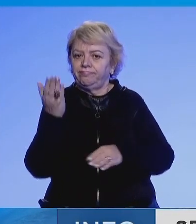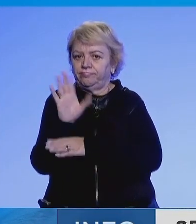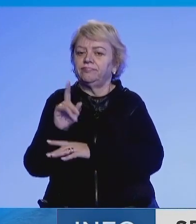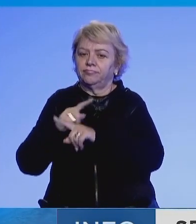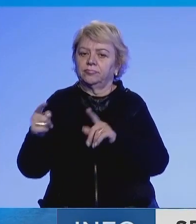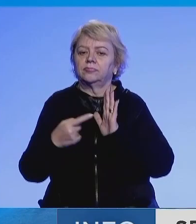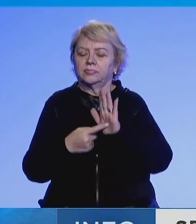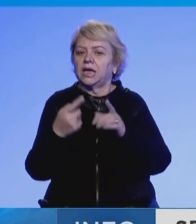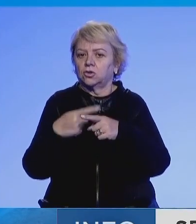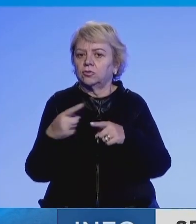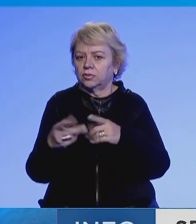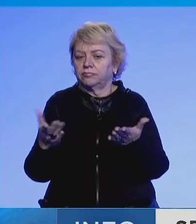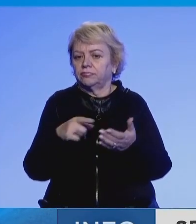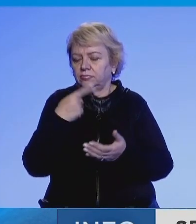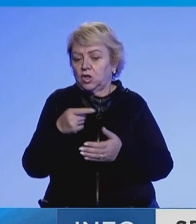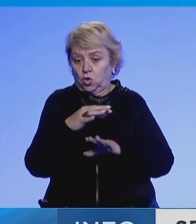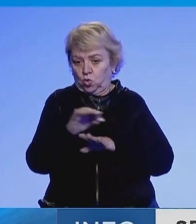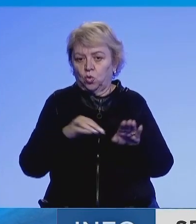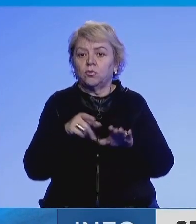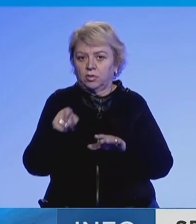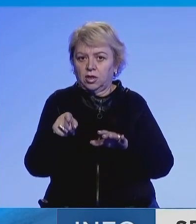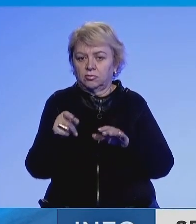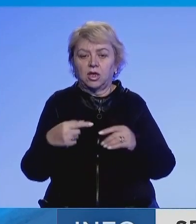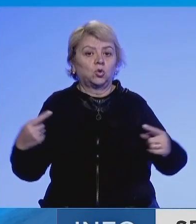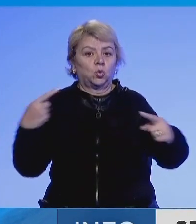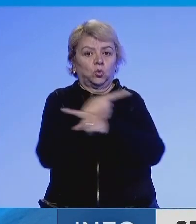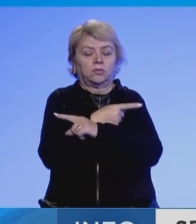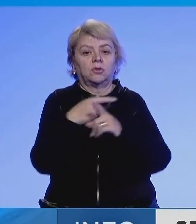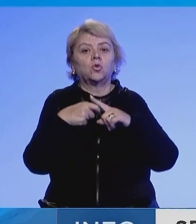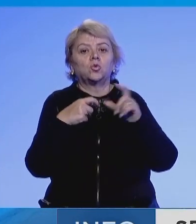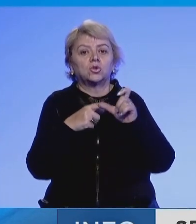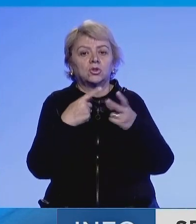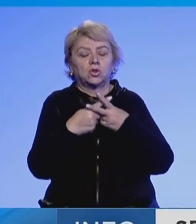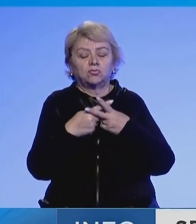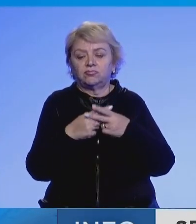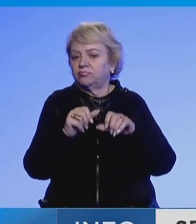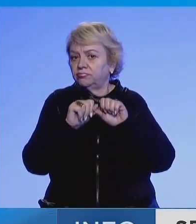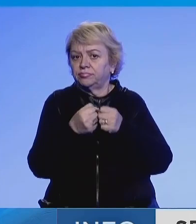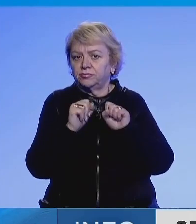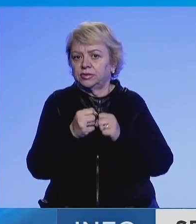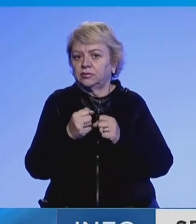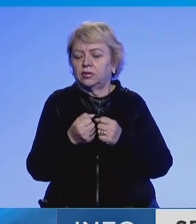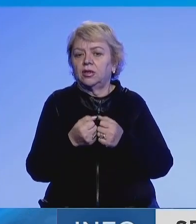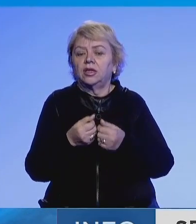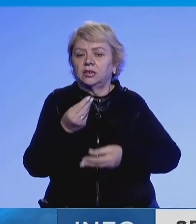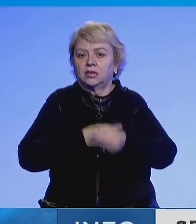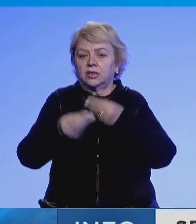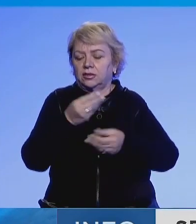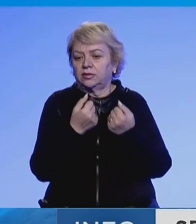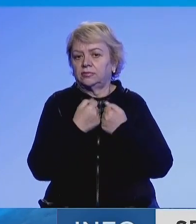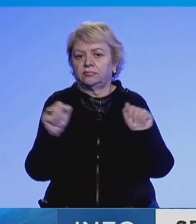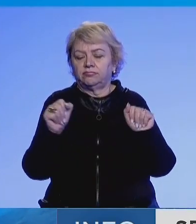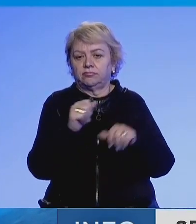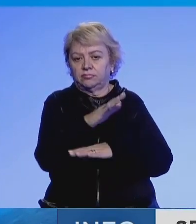paraciti arsuetimet duke thënë se ky projekt legj është në kundërshtime ku shtetutën dhe dëmtonë rënd tregun e lirë. Pas debatit, kuvendit